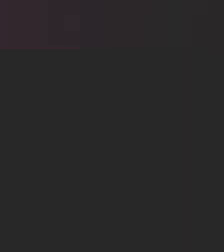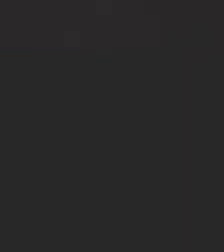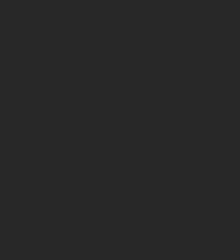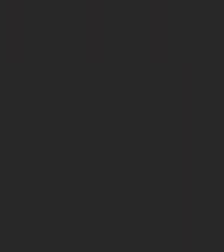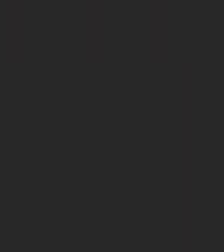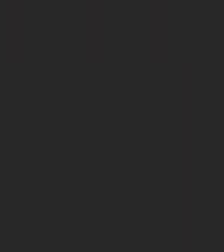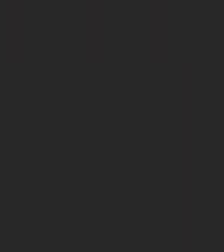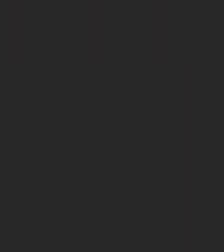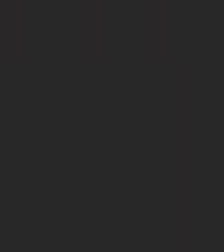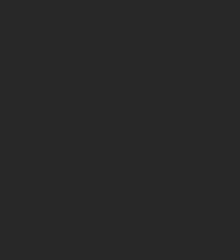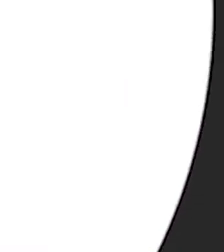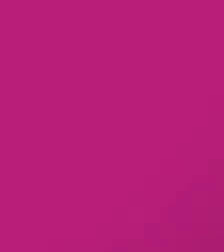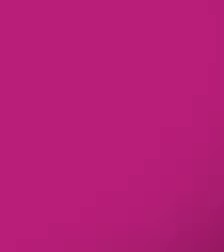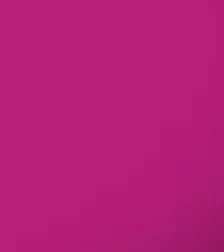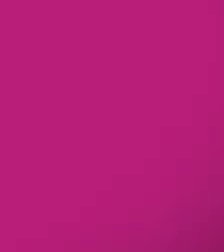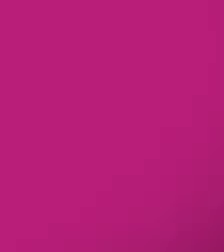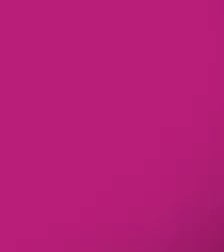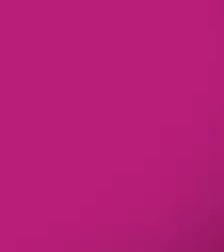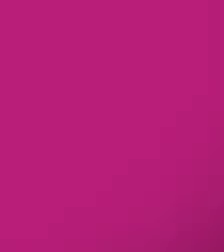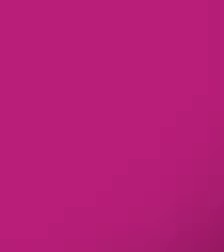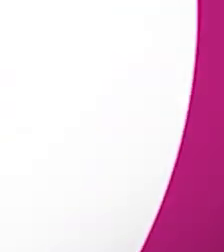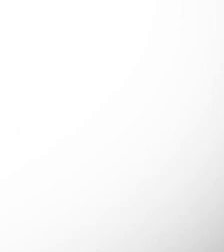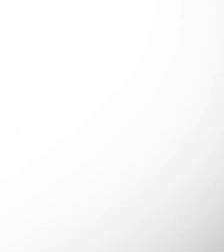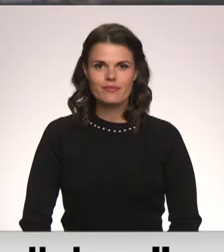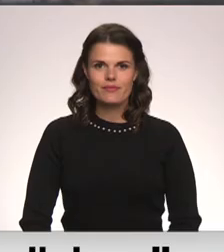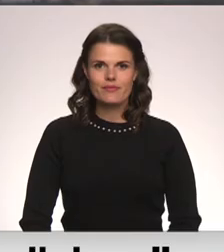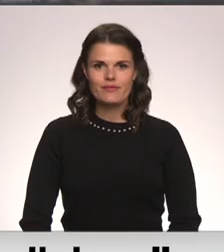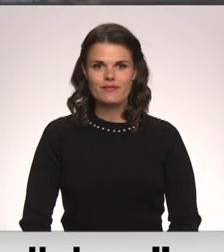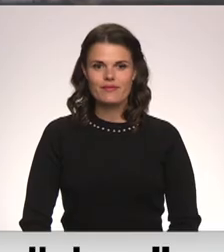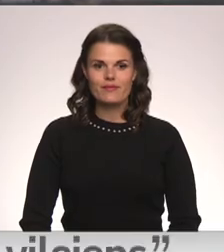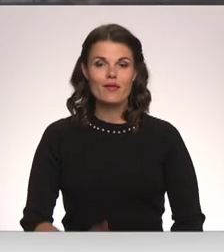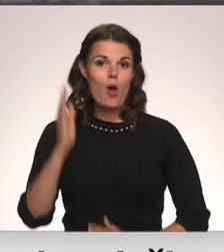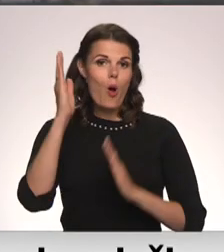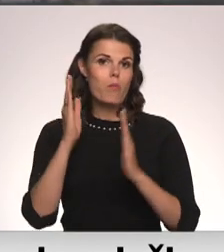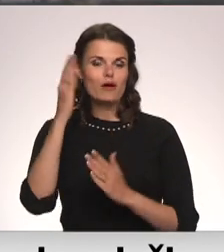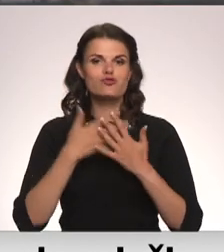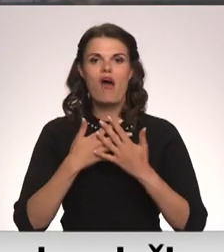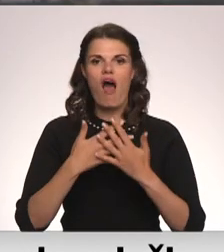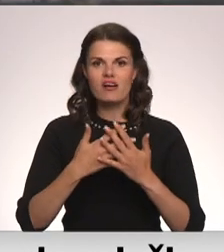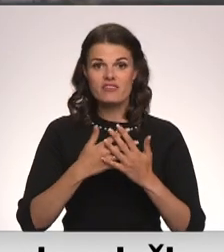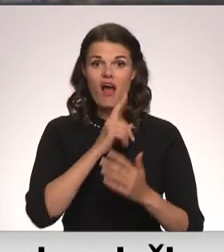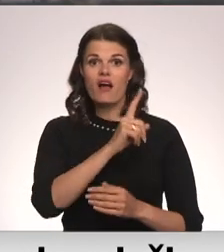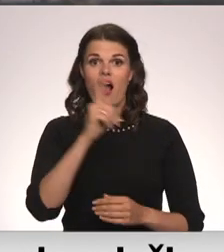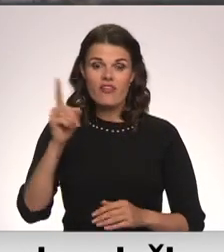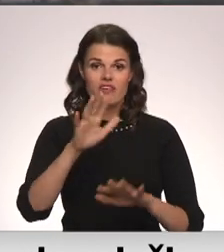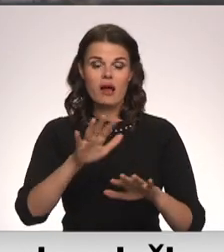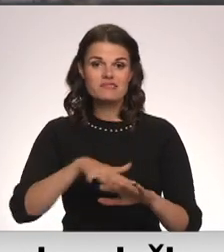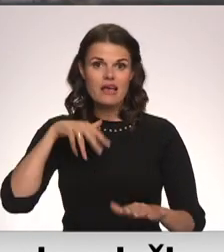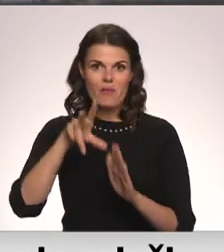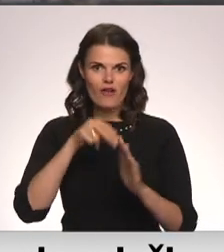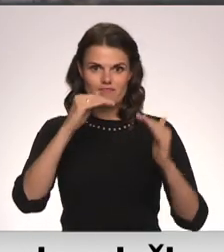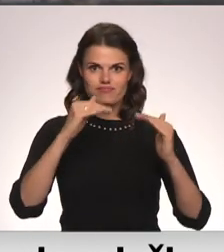Re! Viss ēters ir te! Balsotāja aktivitāte ar katrām sajumas vēlēšanām